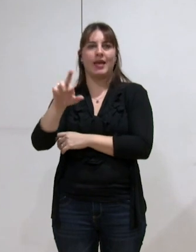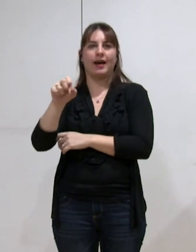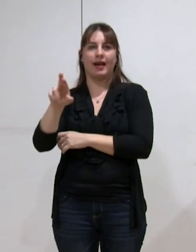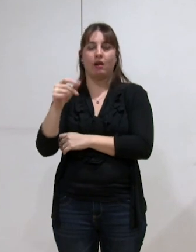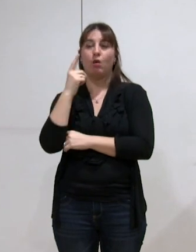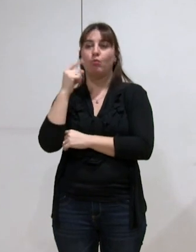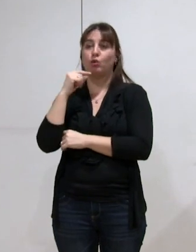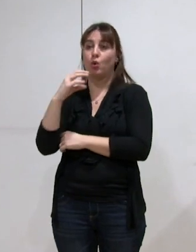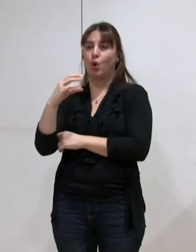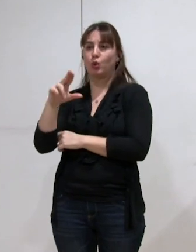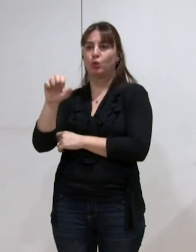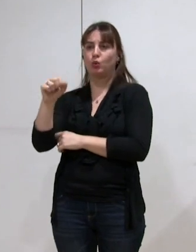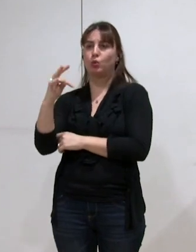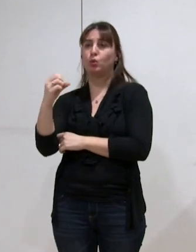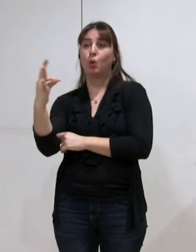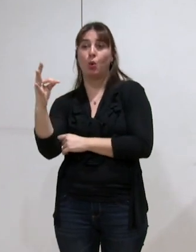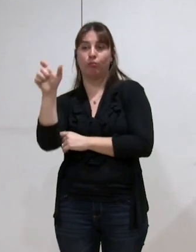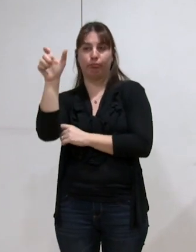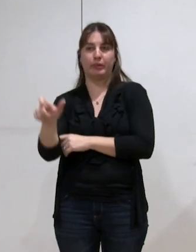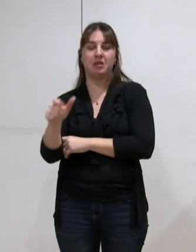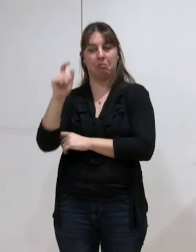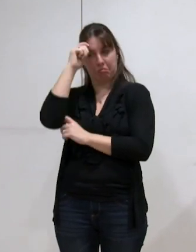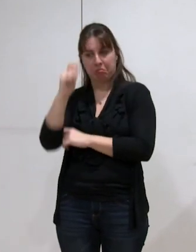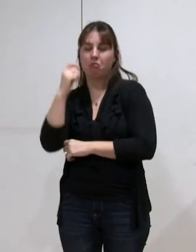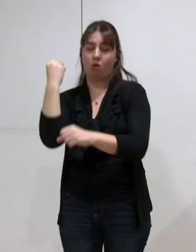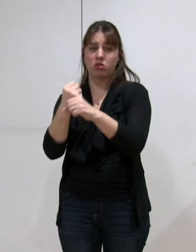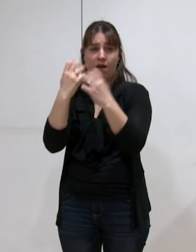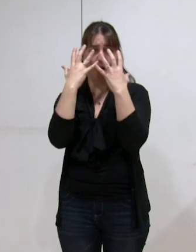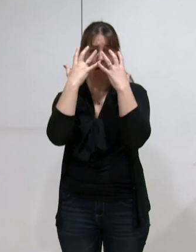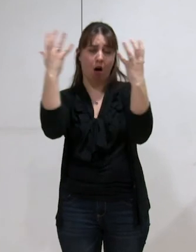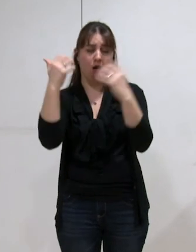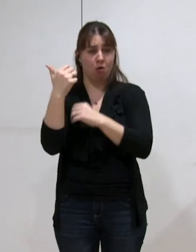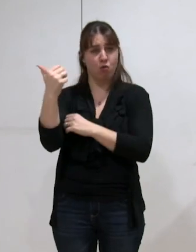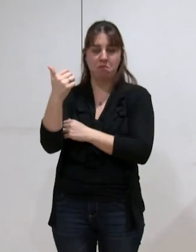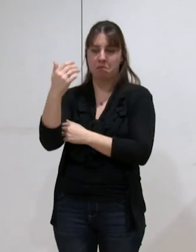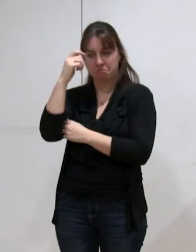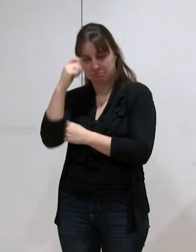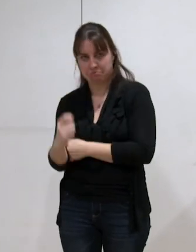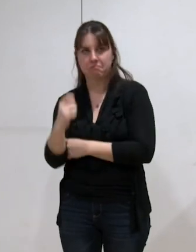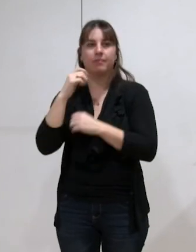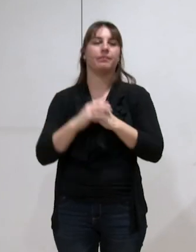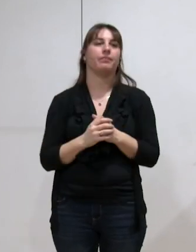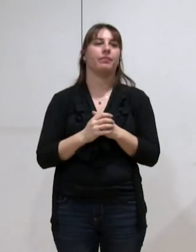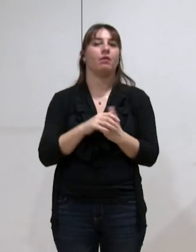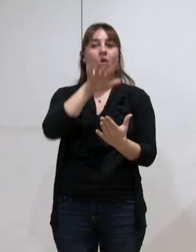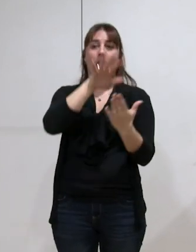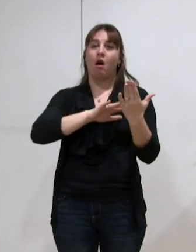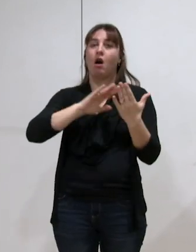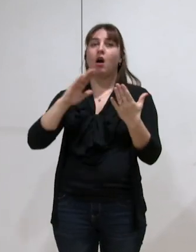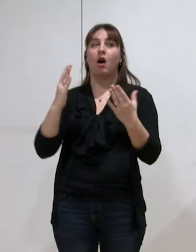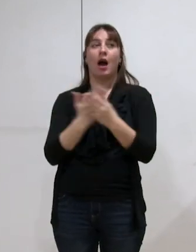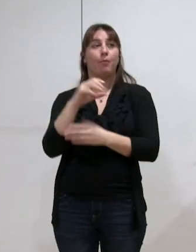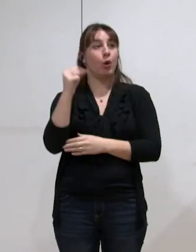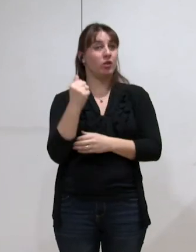fois c'est un travail extrêmement compliqué s'il n'y plus de questions je mets donc ce rapport unique au vote